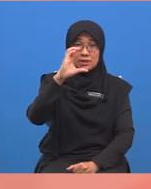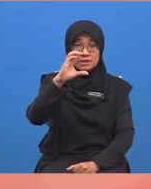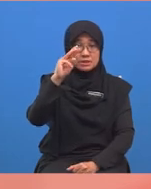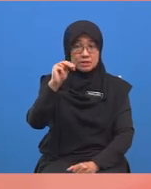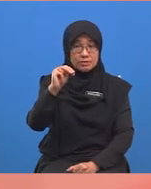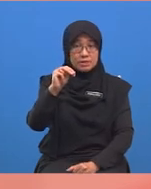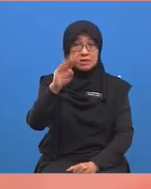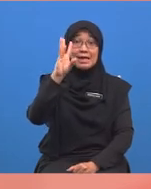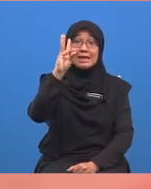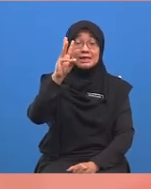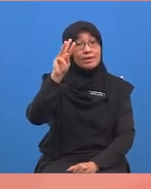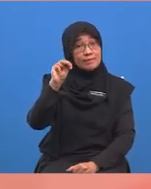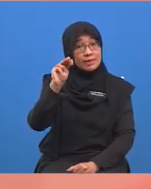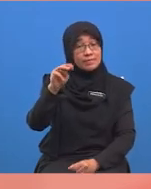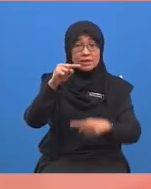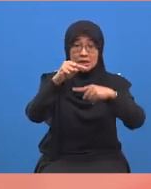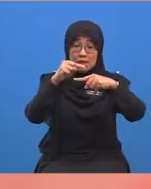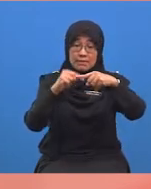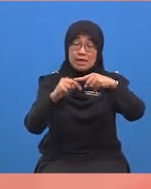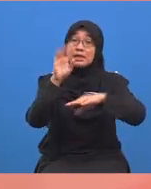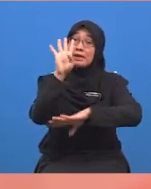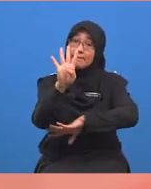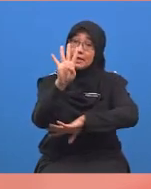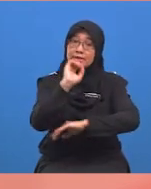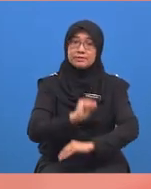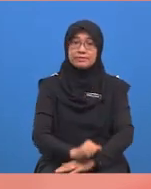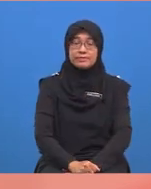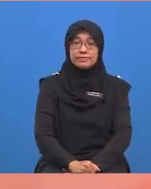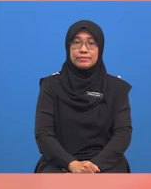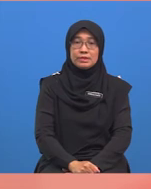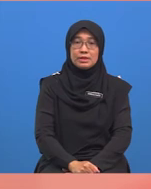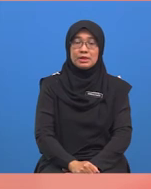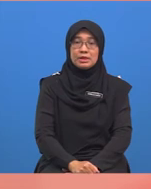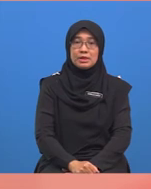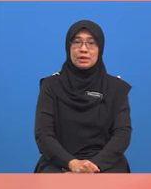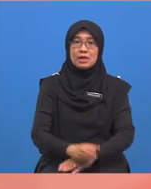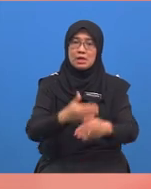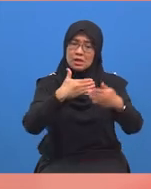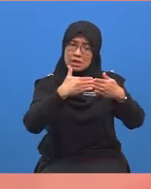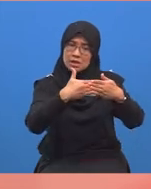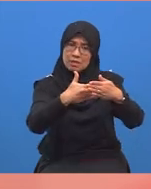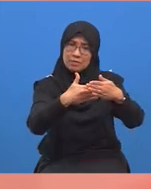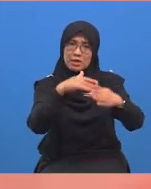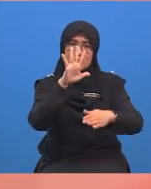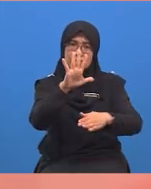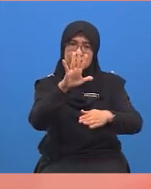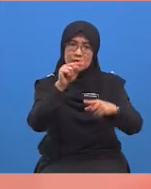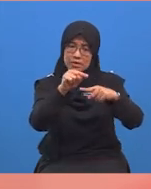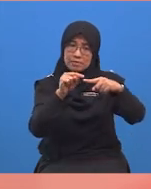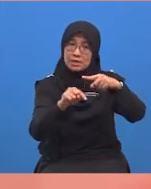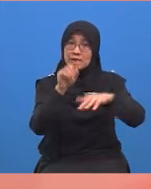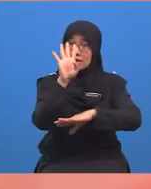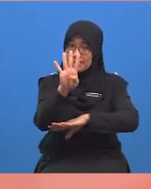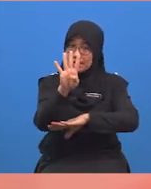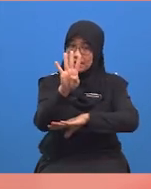sentimeter enam milimeter bahagi empat. Nilai yang hampir dengan lima bahagi empat